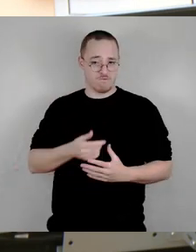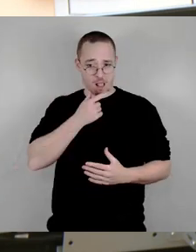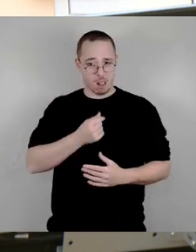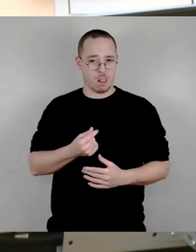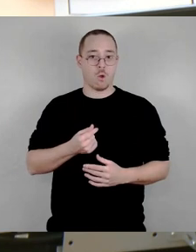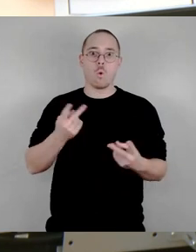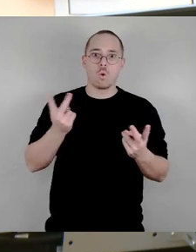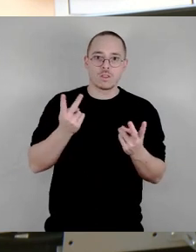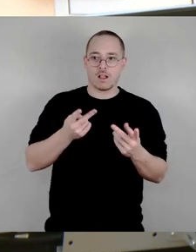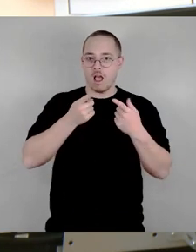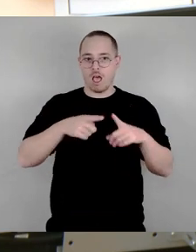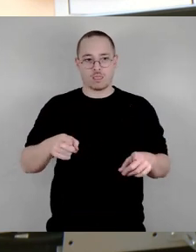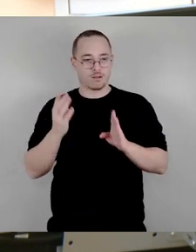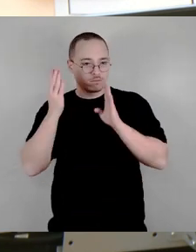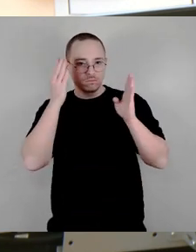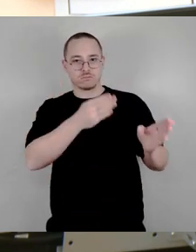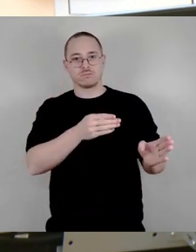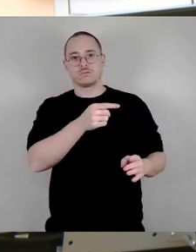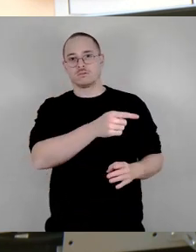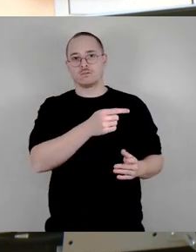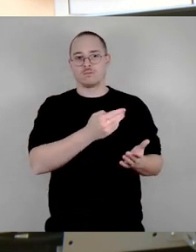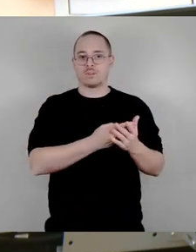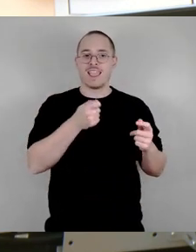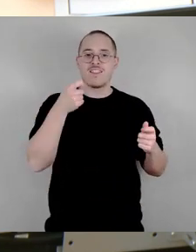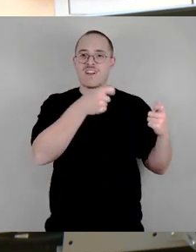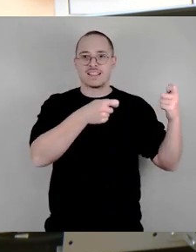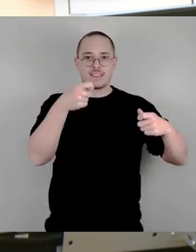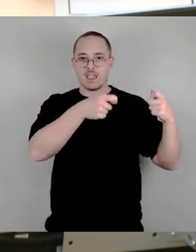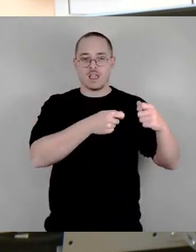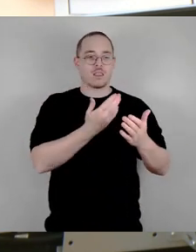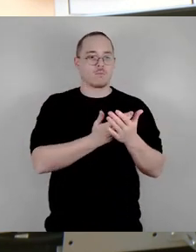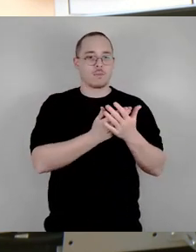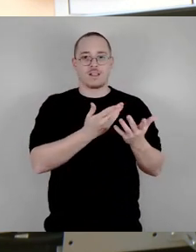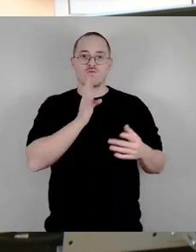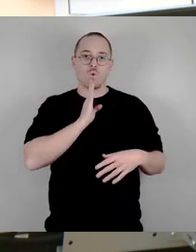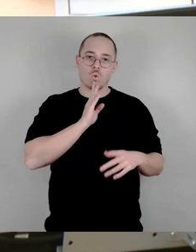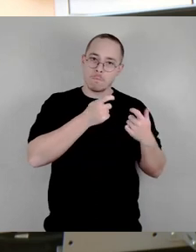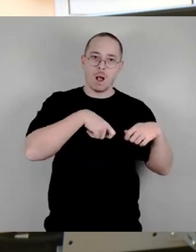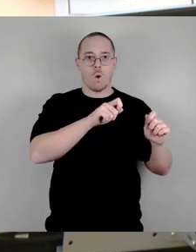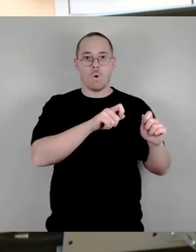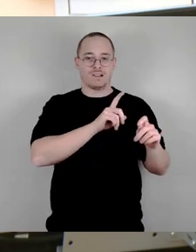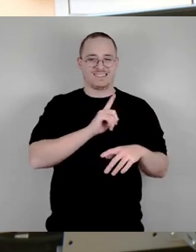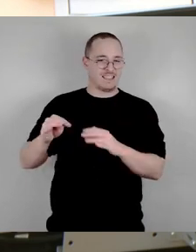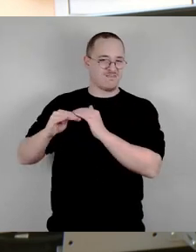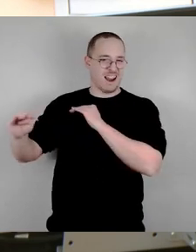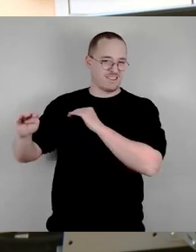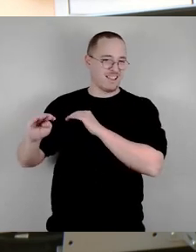in den Bau von Wohnungen und nicht erst das